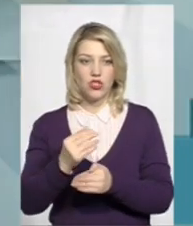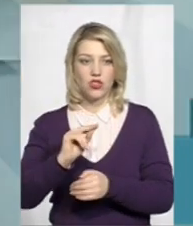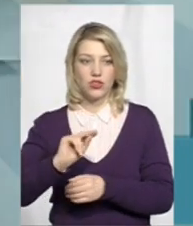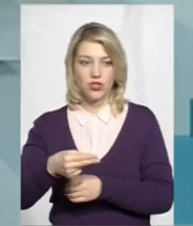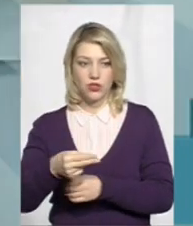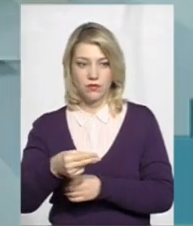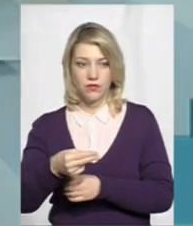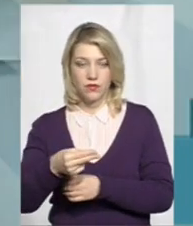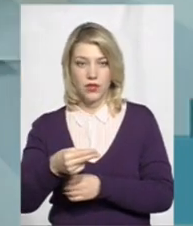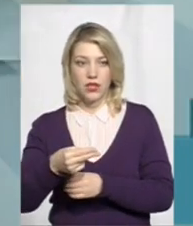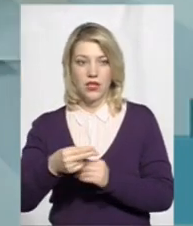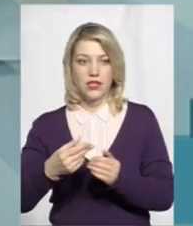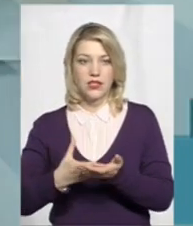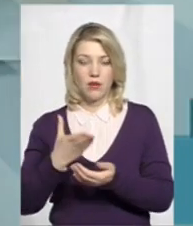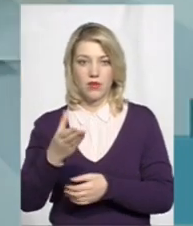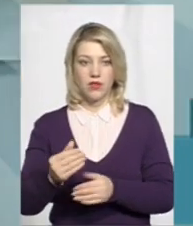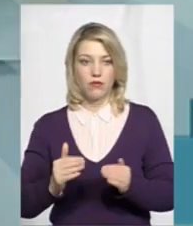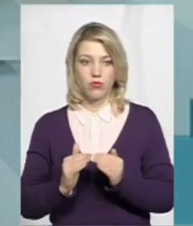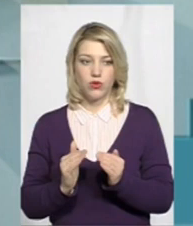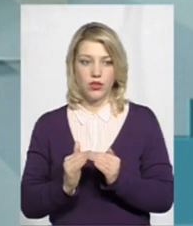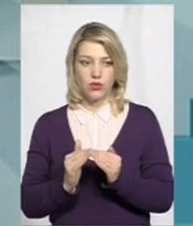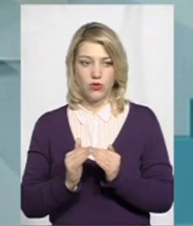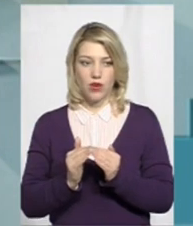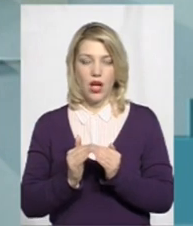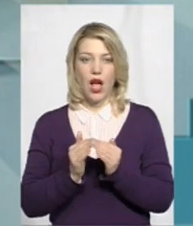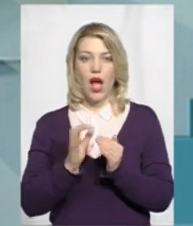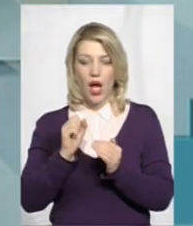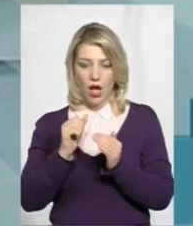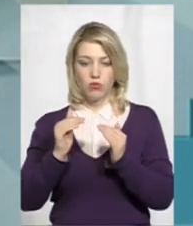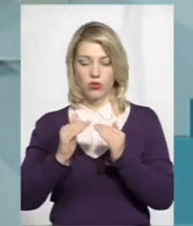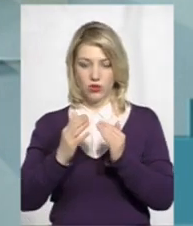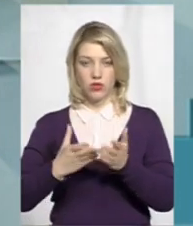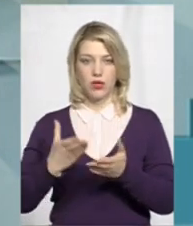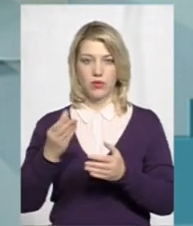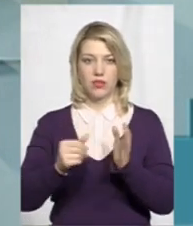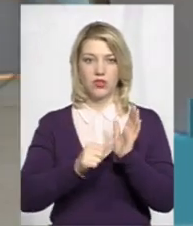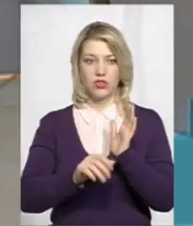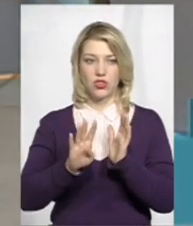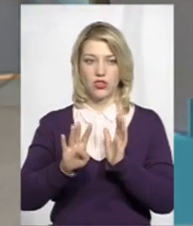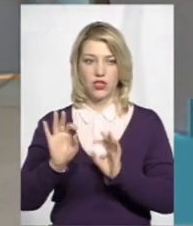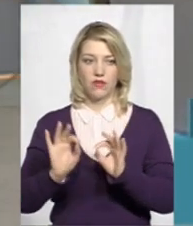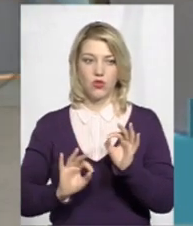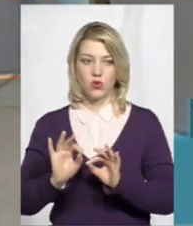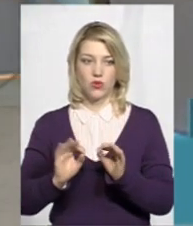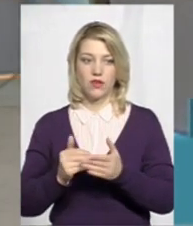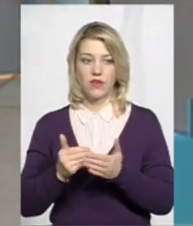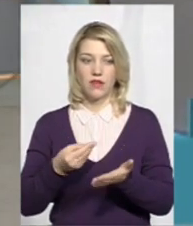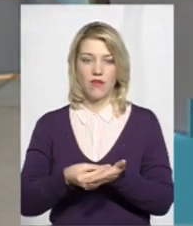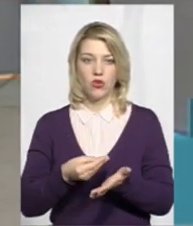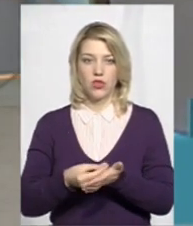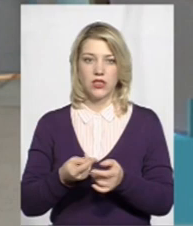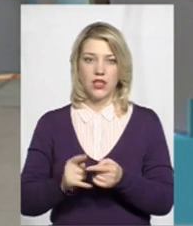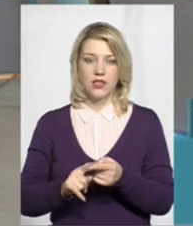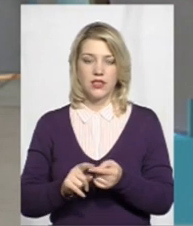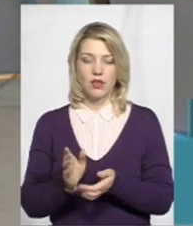ніж заплатив будинок. При цьому будинок заплатив 64% тільки від вартості цих